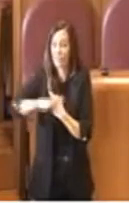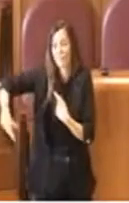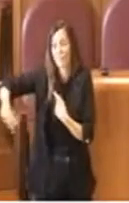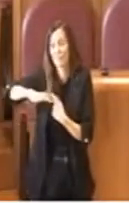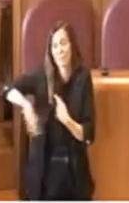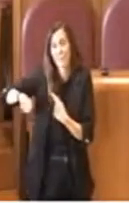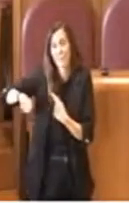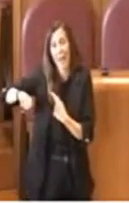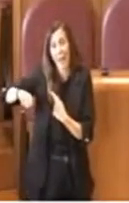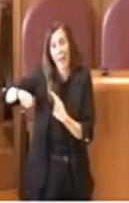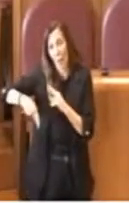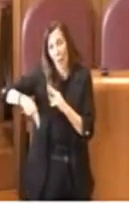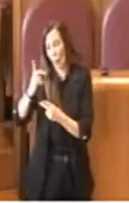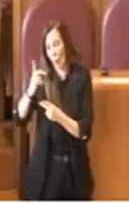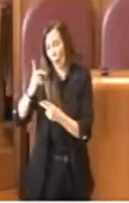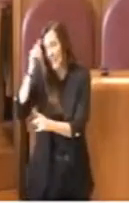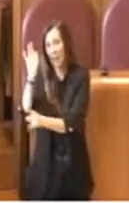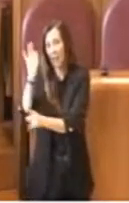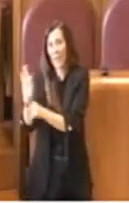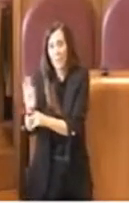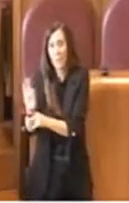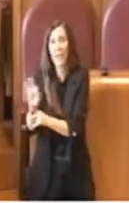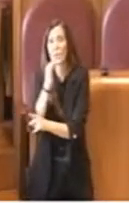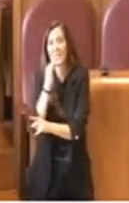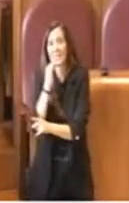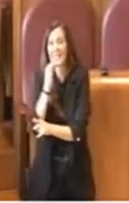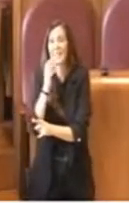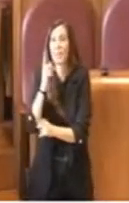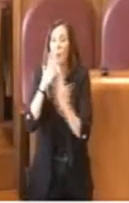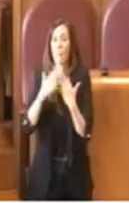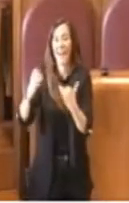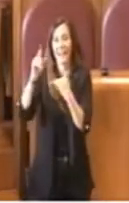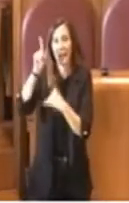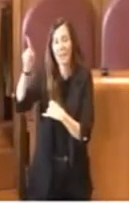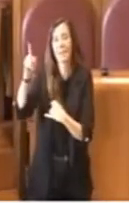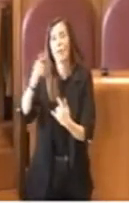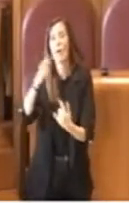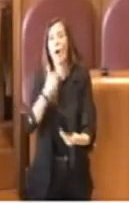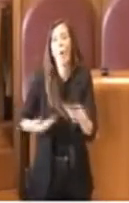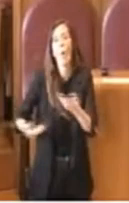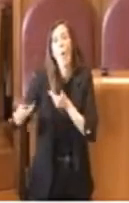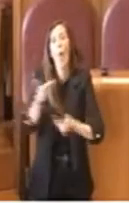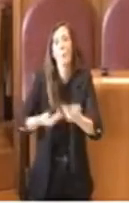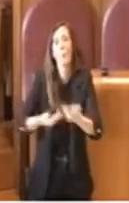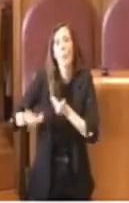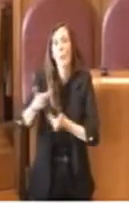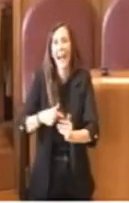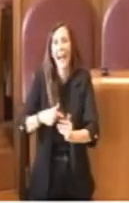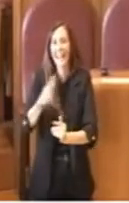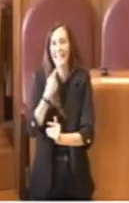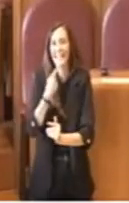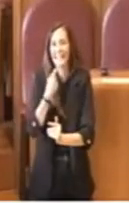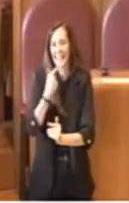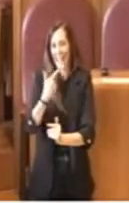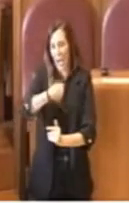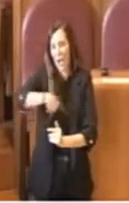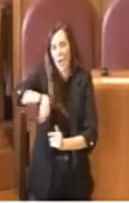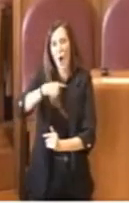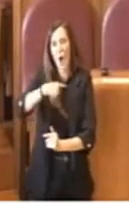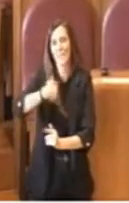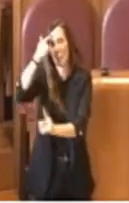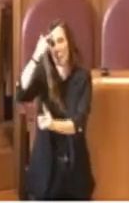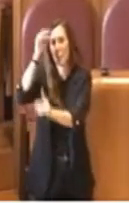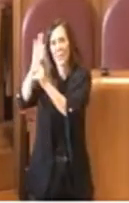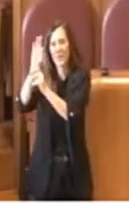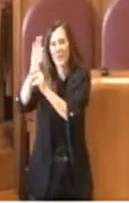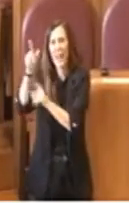Parlamento e anzi in realtà collaborare con i nostri omologhi in Parlamento che ci stanno già lavorando e comunque